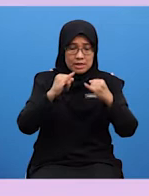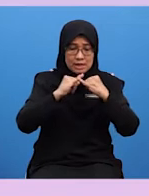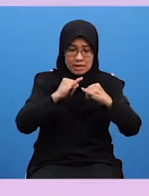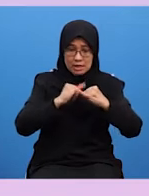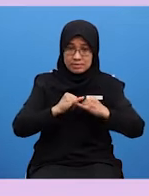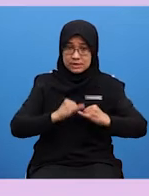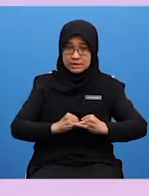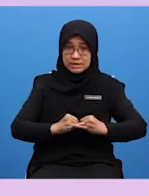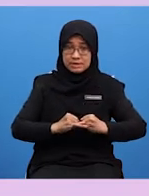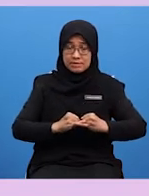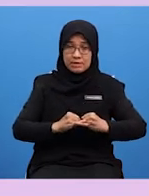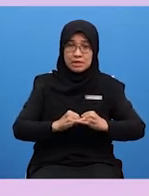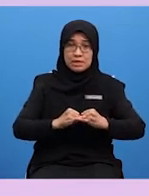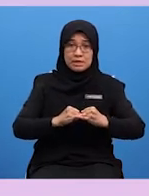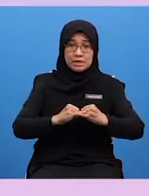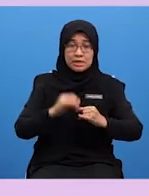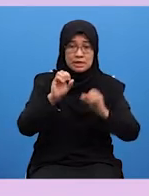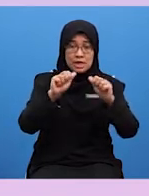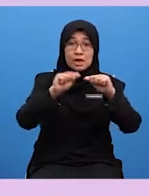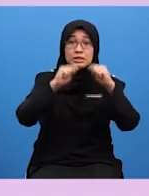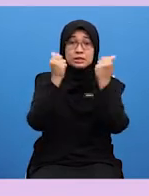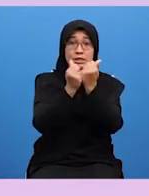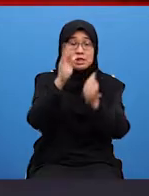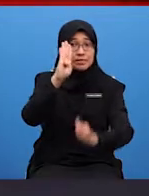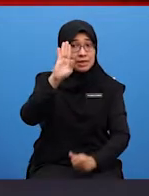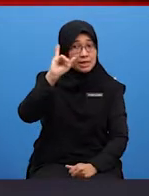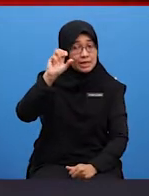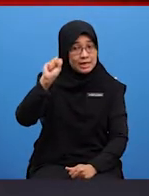syarikat penerbitannya ialah BIS Publisher